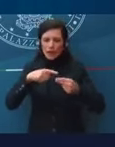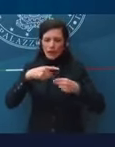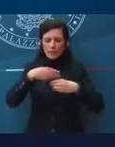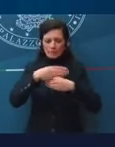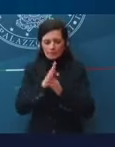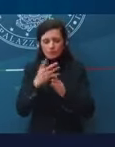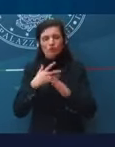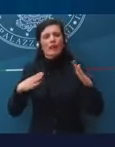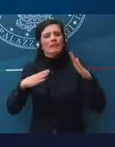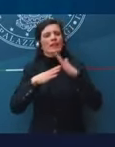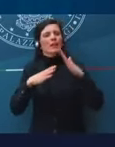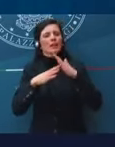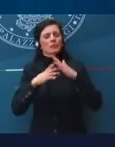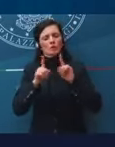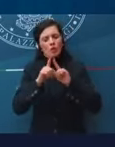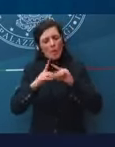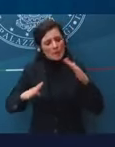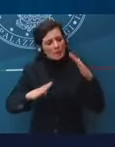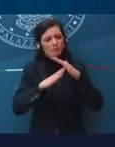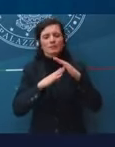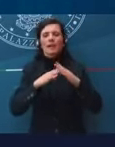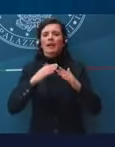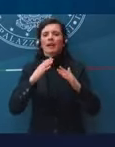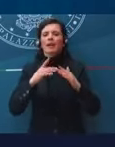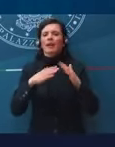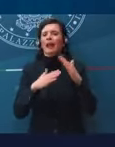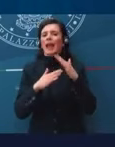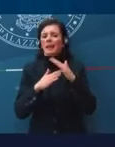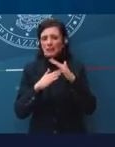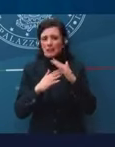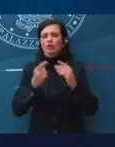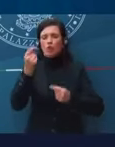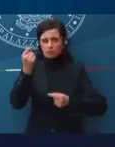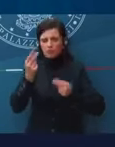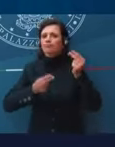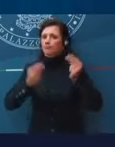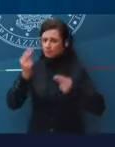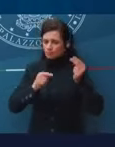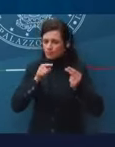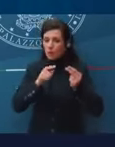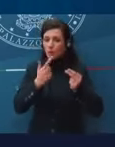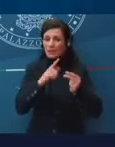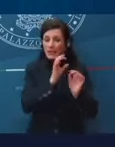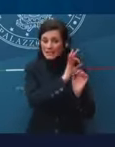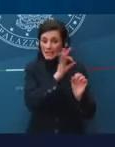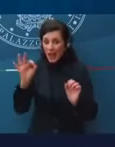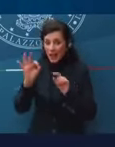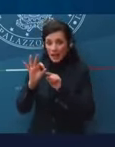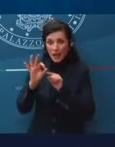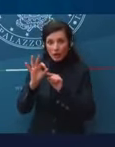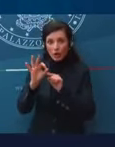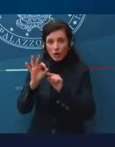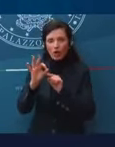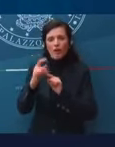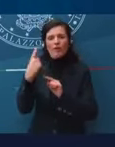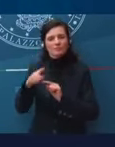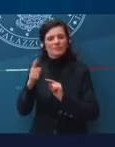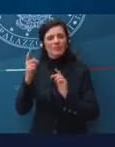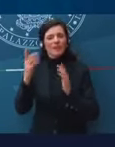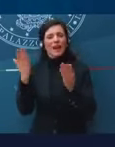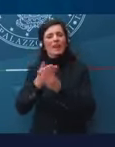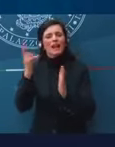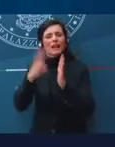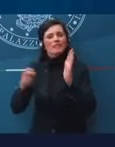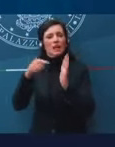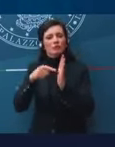tetto di reddito, per cui questo azzeramento delle cartelle risponde in un certo